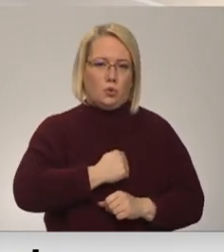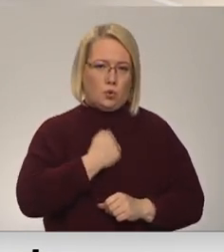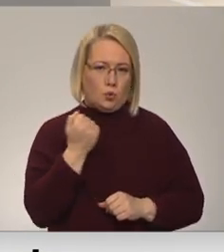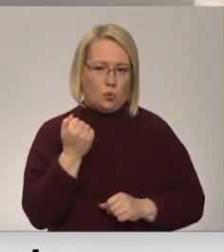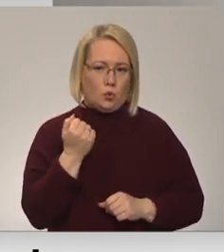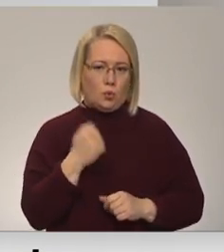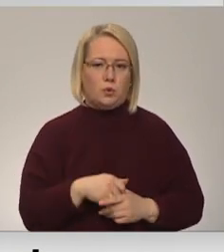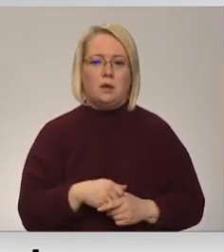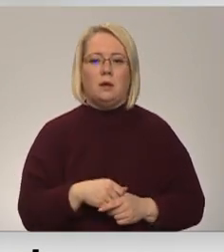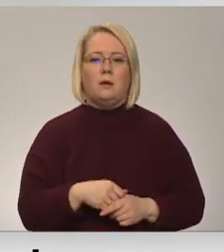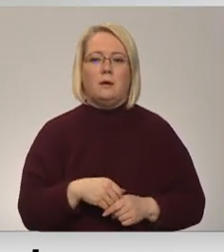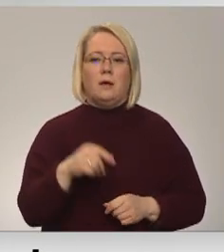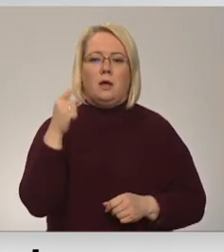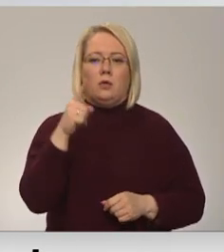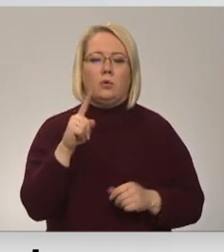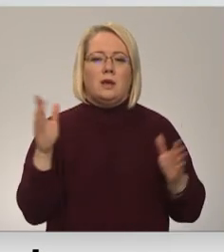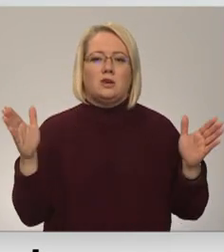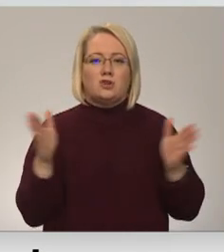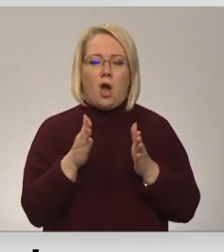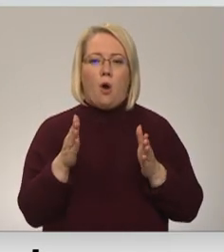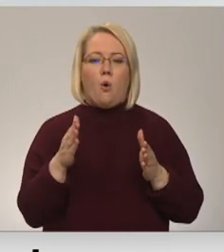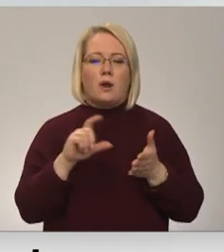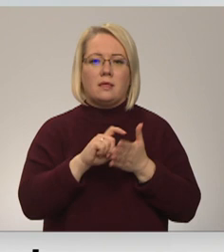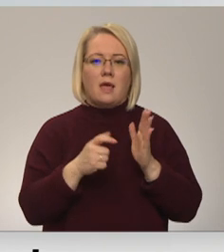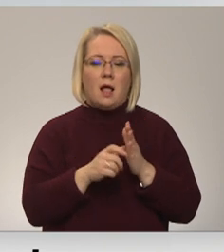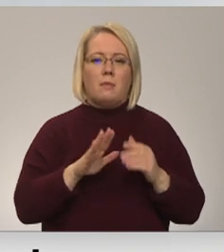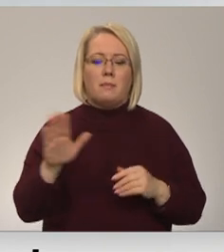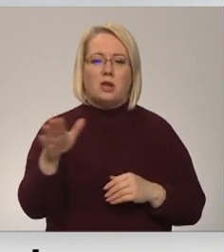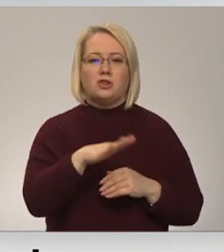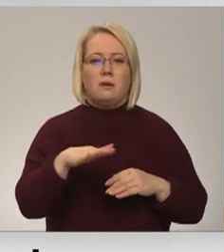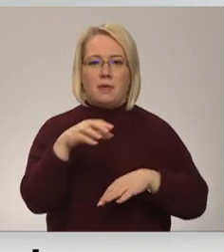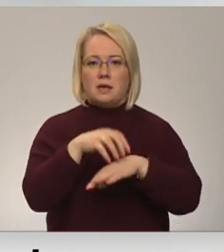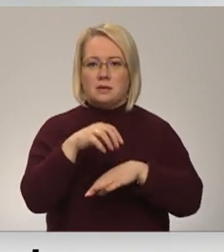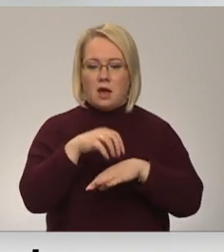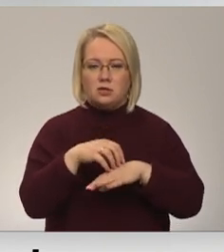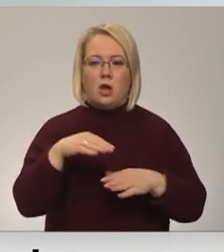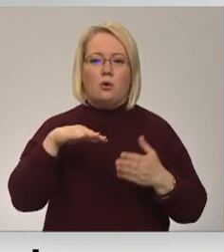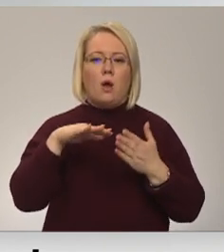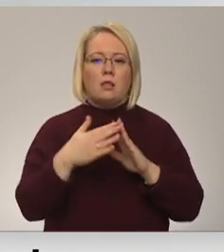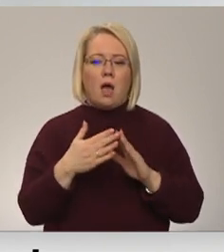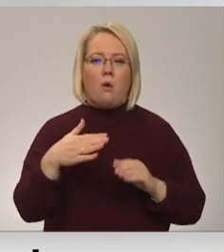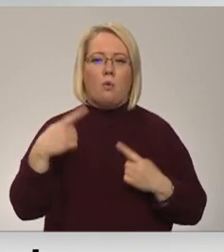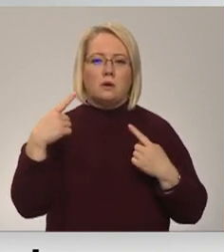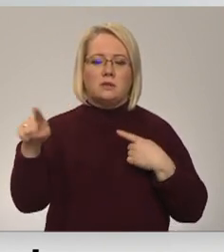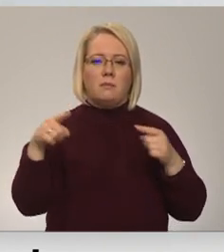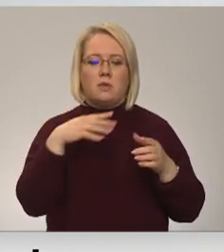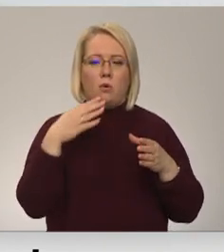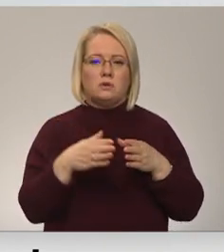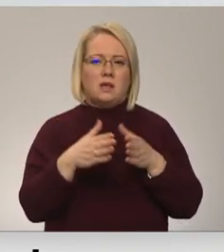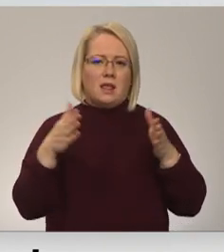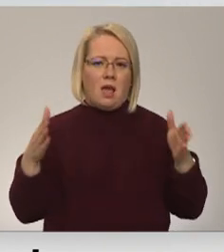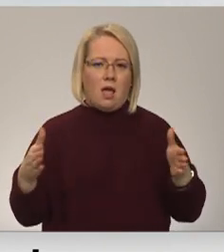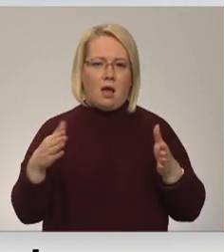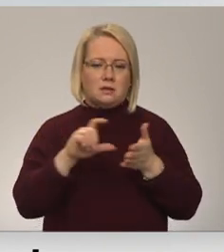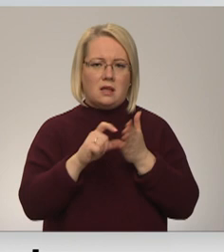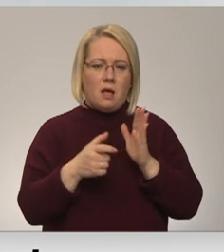Tur ir šaudas peltas priekš ģimenes ārsta praksas laukos, mums visiem ir daudz lielākas. Pa pārējo es tur